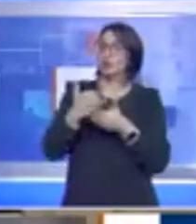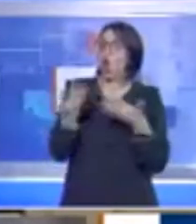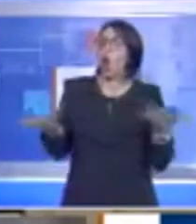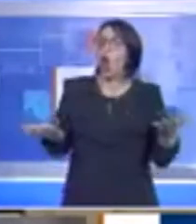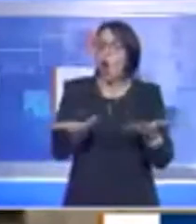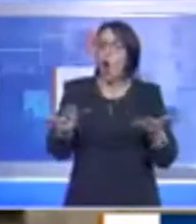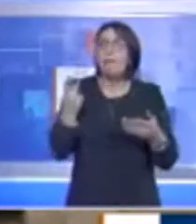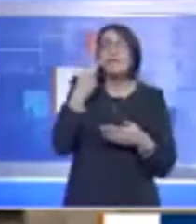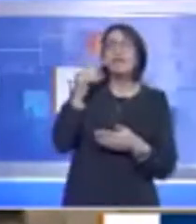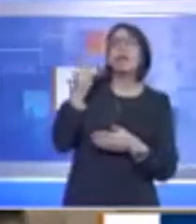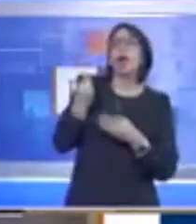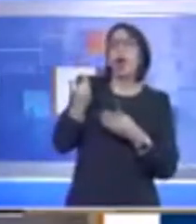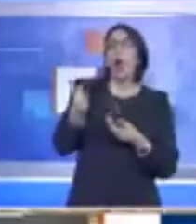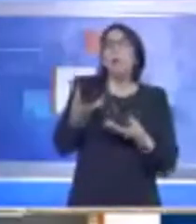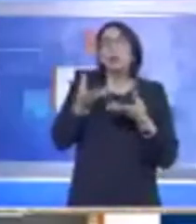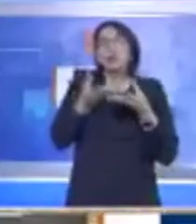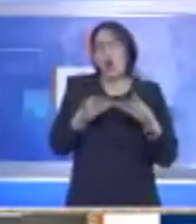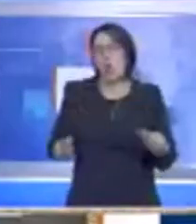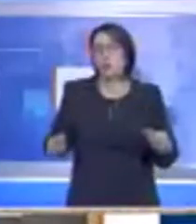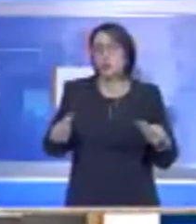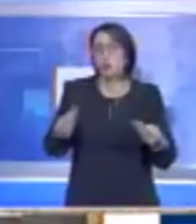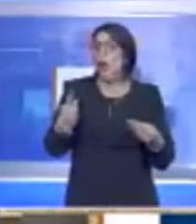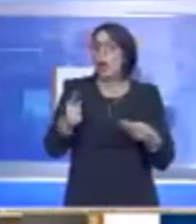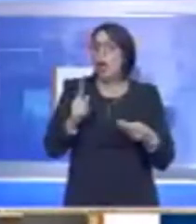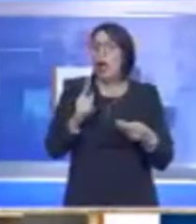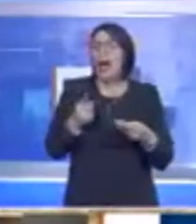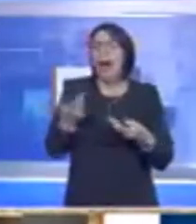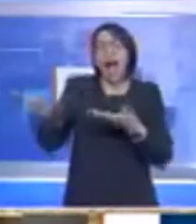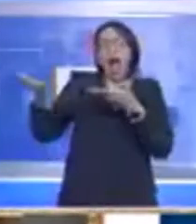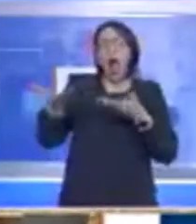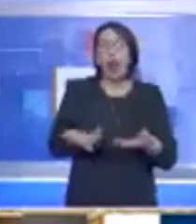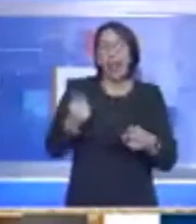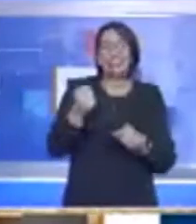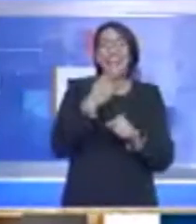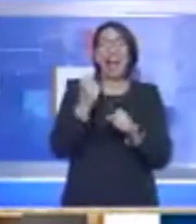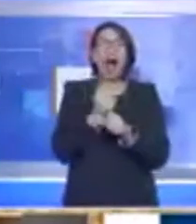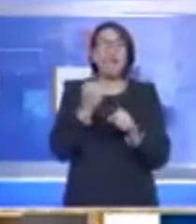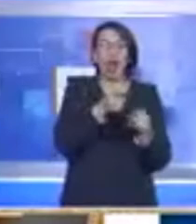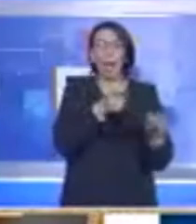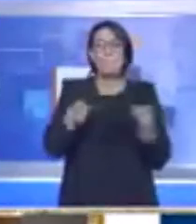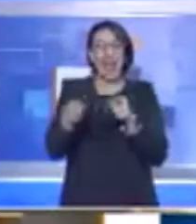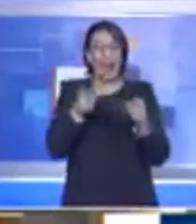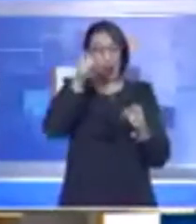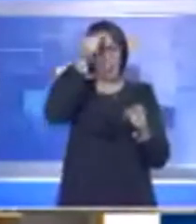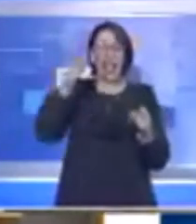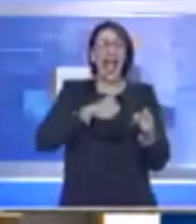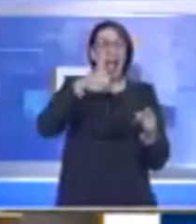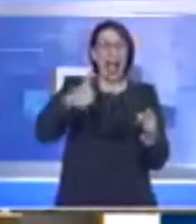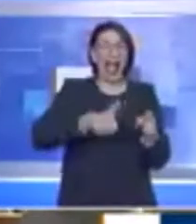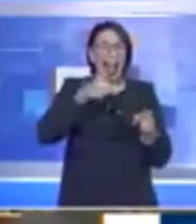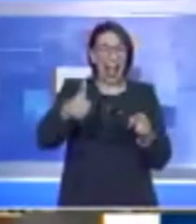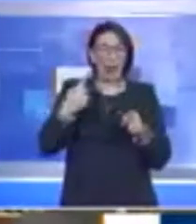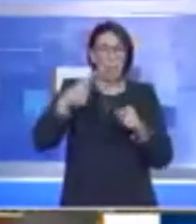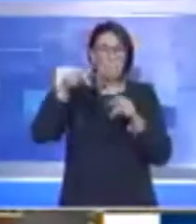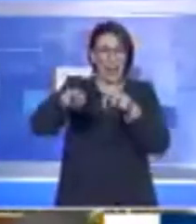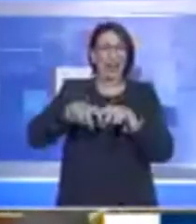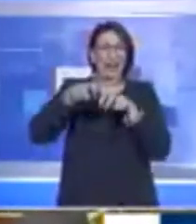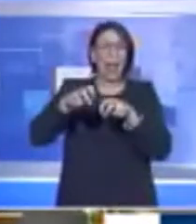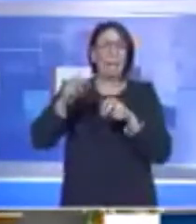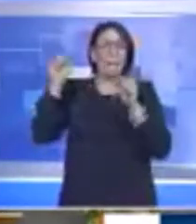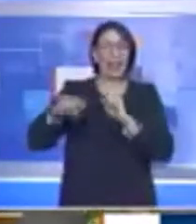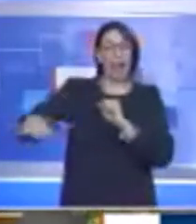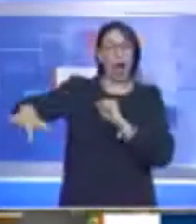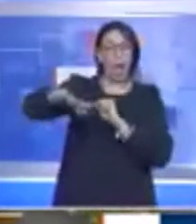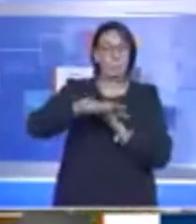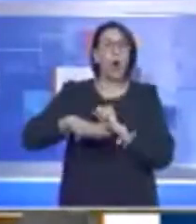poter prospettare possibili soluzioni soprattutto in materia di accoglienza dei lavoratori stagionali che arrivano ogni anno nei campi del Metropontino e